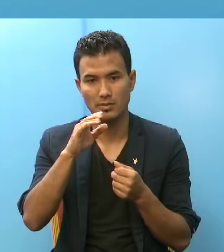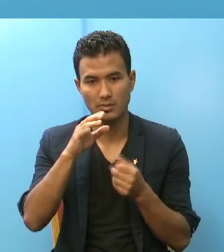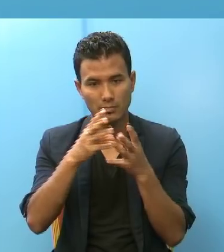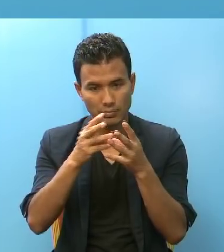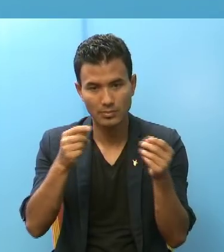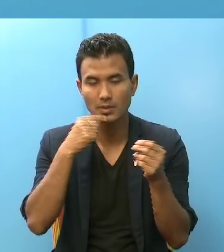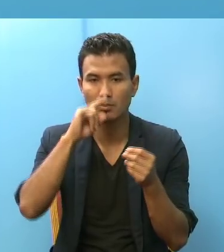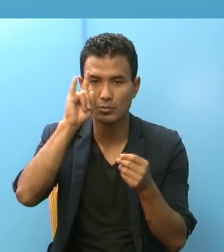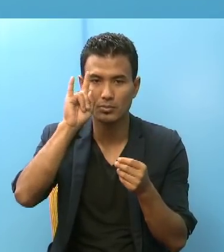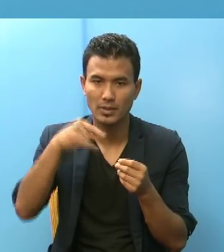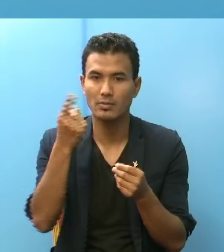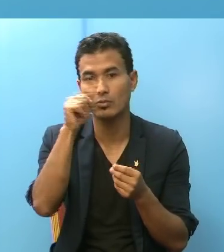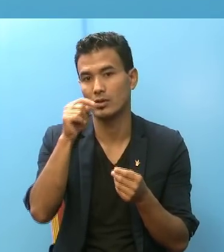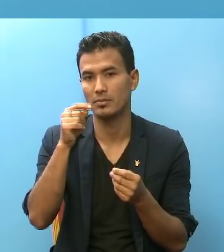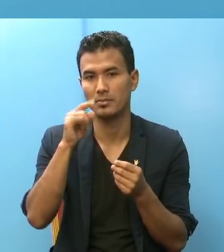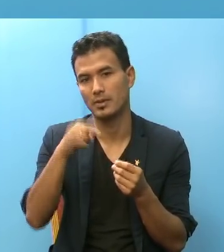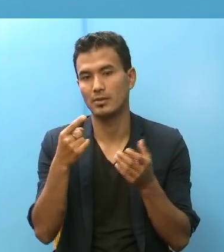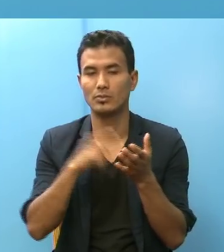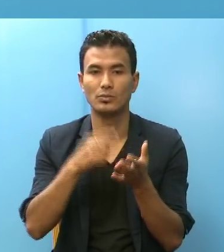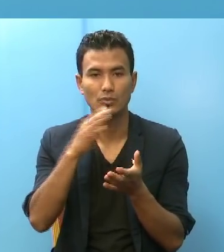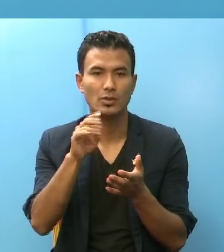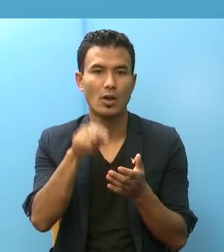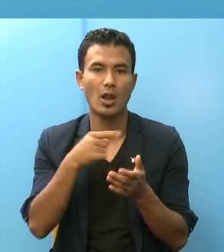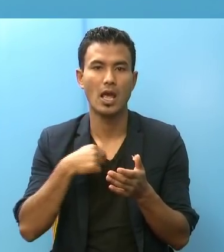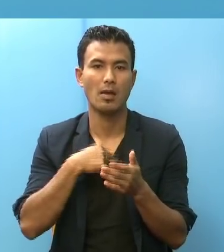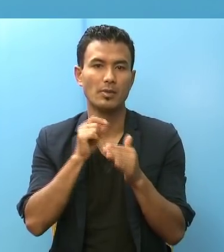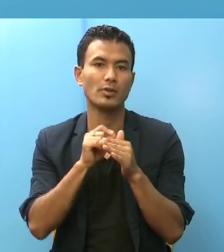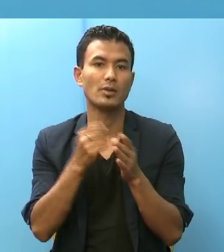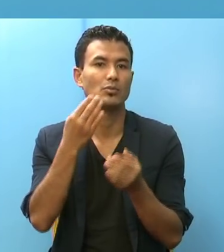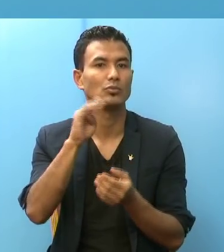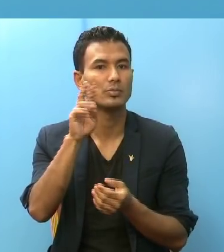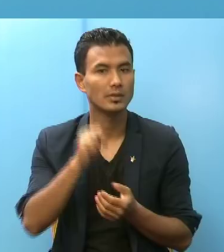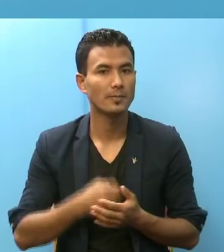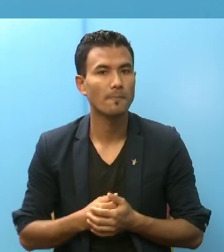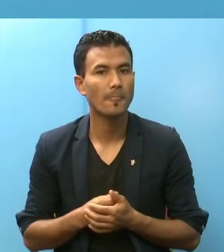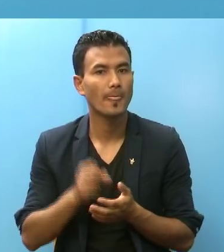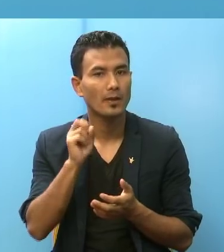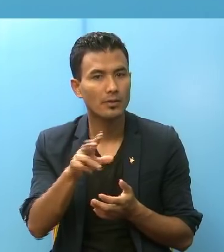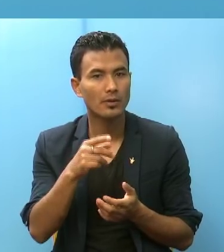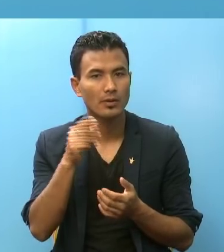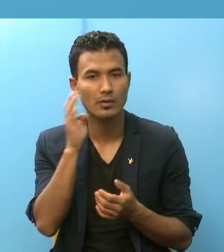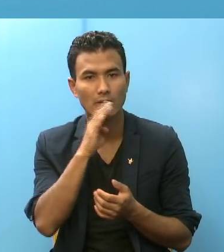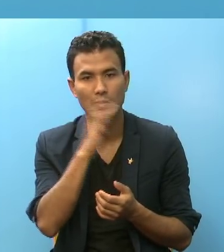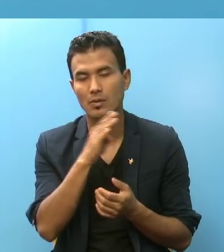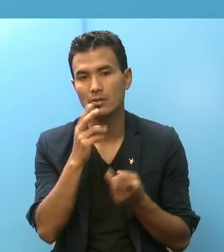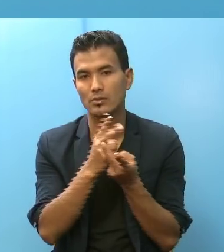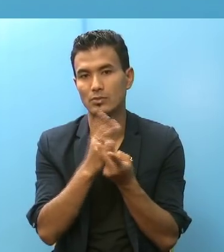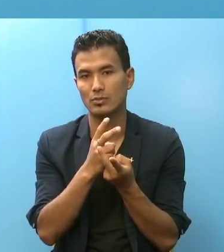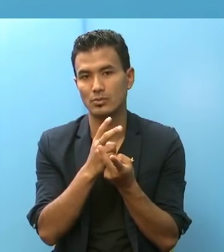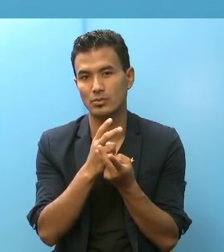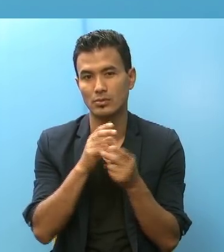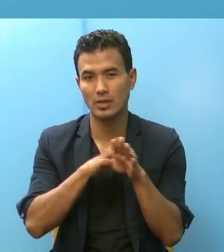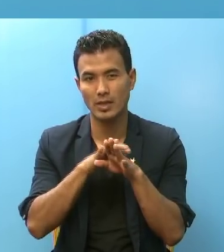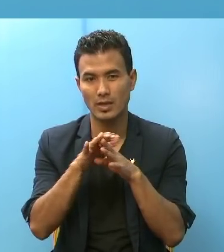फर्के राऊंच तो लागी हमें अईले देखिन तयारी हुन पर्शो जस्तो लाग चा तर एकदम हवा भय एकदम